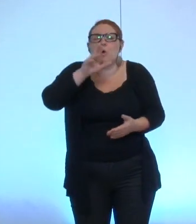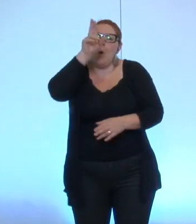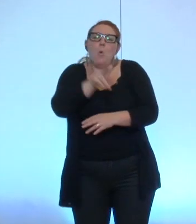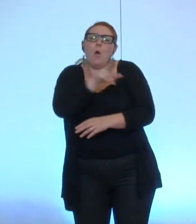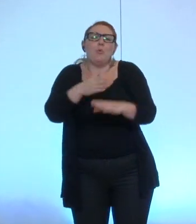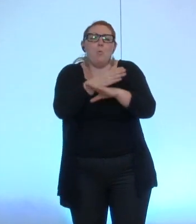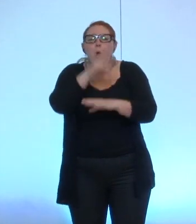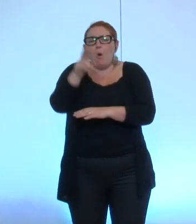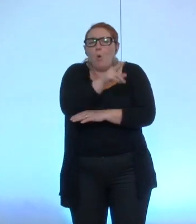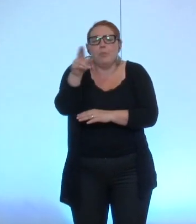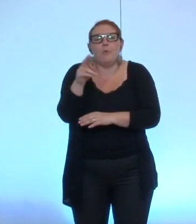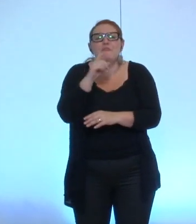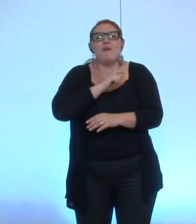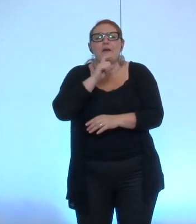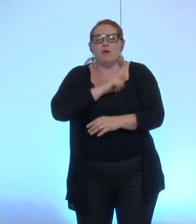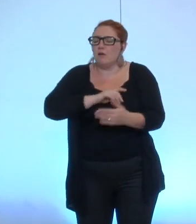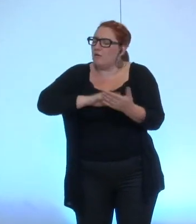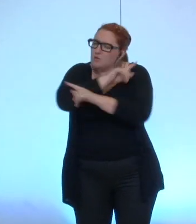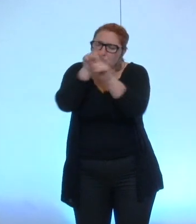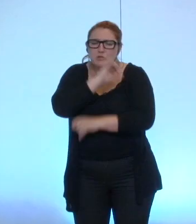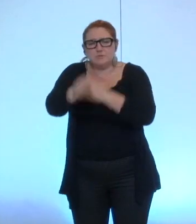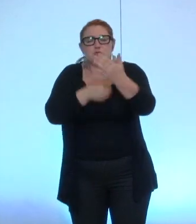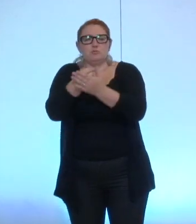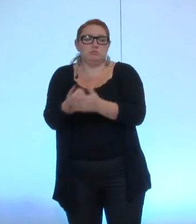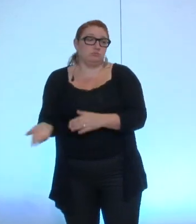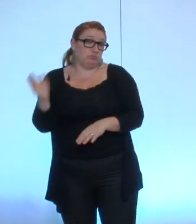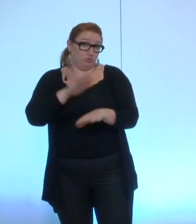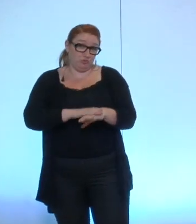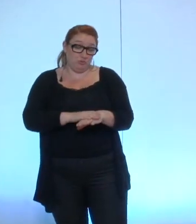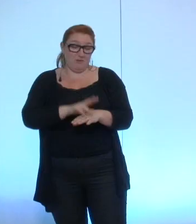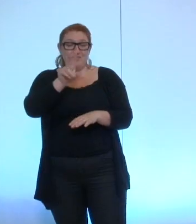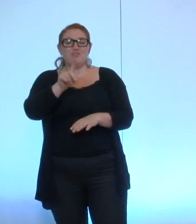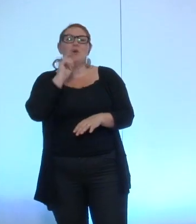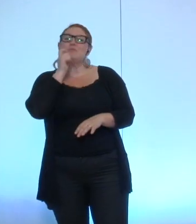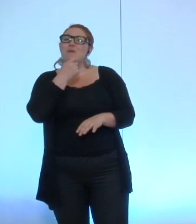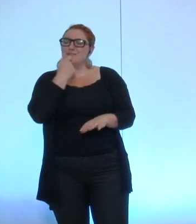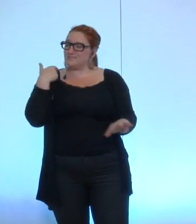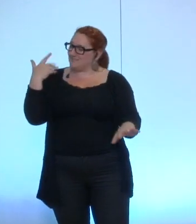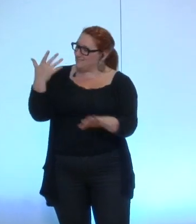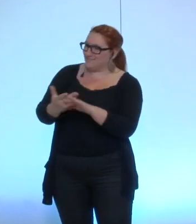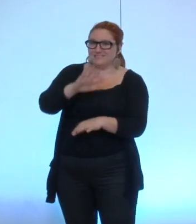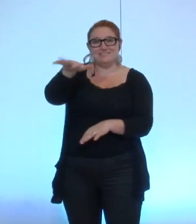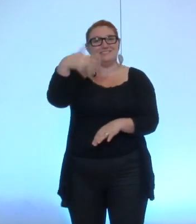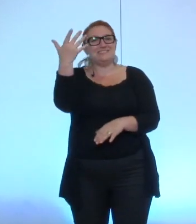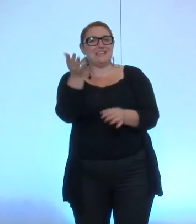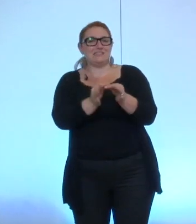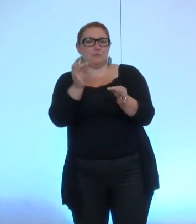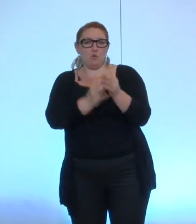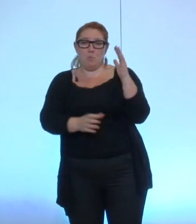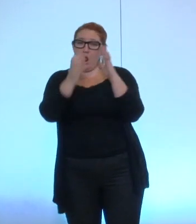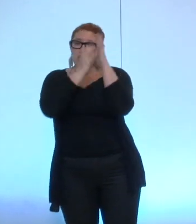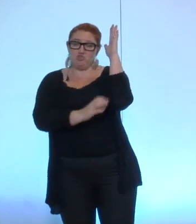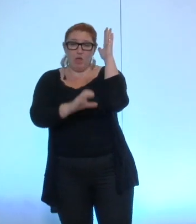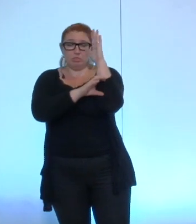'opposition et de fonctionnement du Conseil. Visiblement, entre le 30 mars et le 15 septembre, cette charte a dû se perdre entre votre bureau,